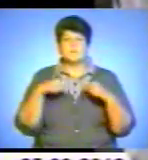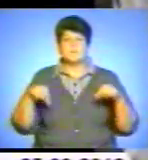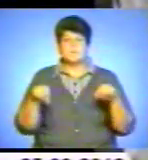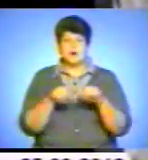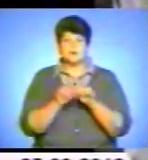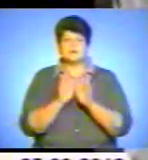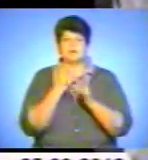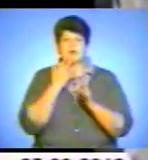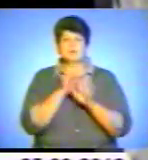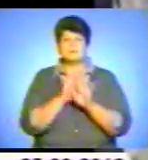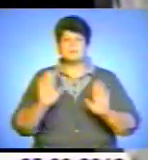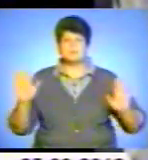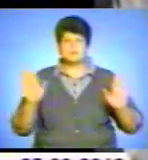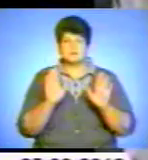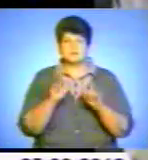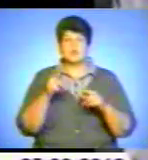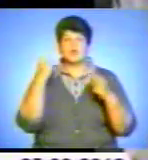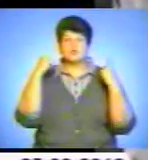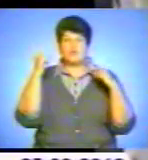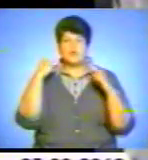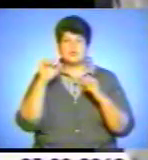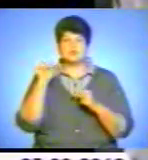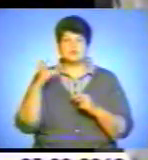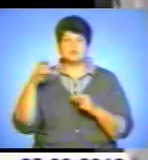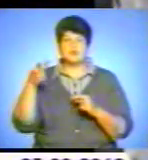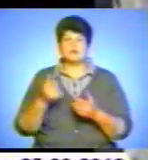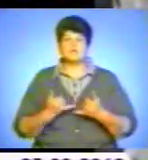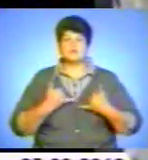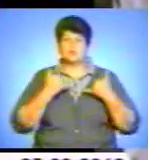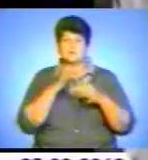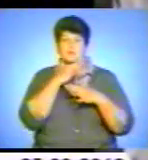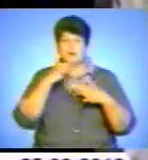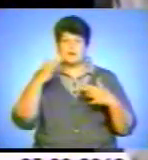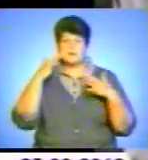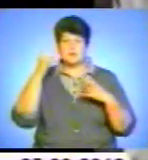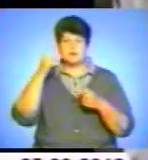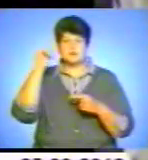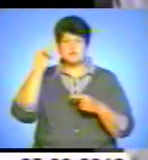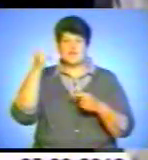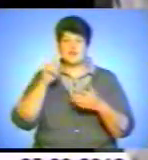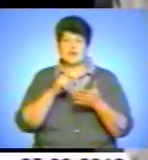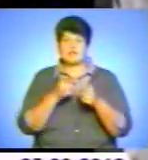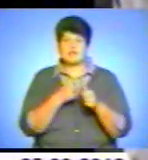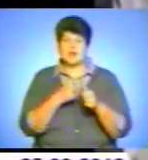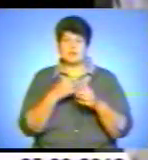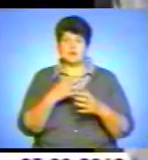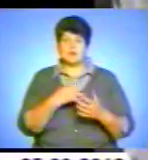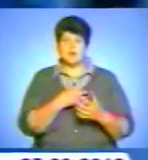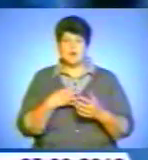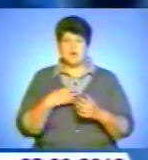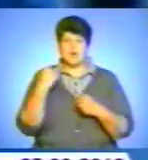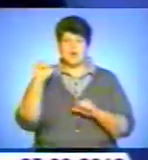народні пісні. Творчість Анатолія Солов'яненка вшанована багатьма престижними званнями і преміями «Герой України».